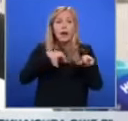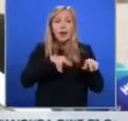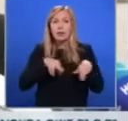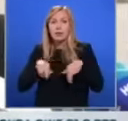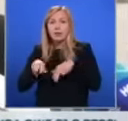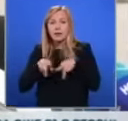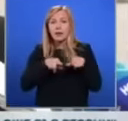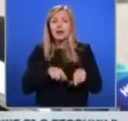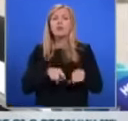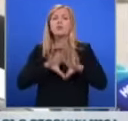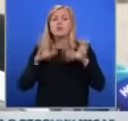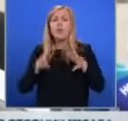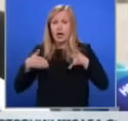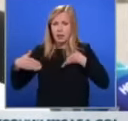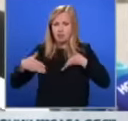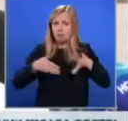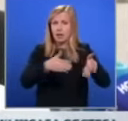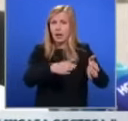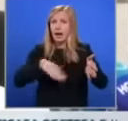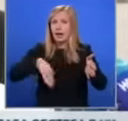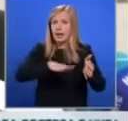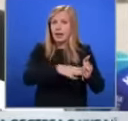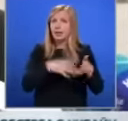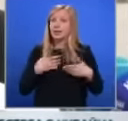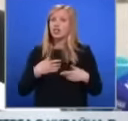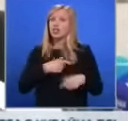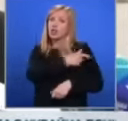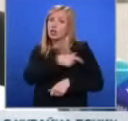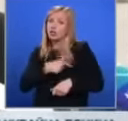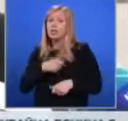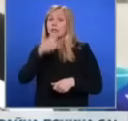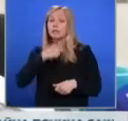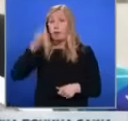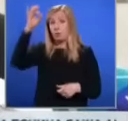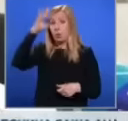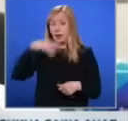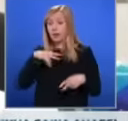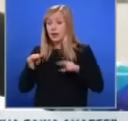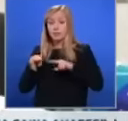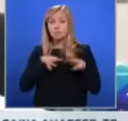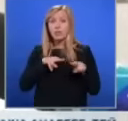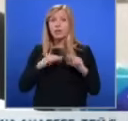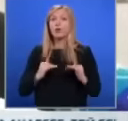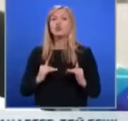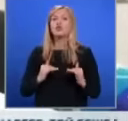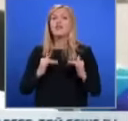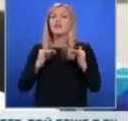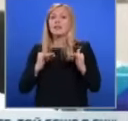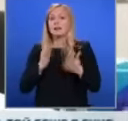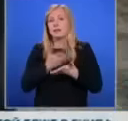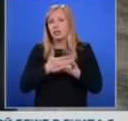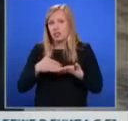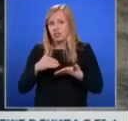по цялото течение на реката. И те ще дежурят и събота, и неделя, докато се вдигне частичното